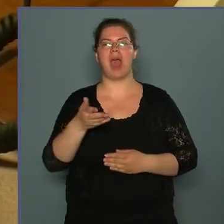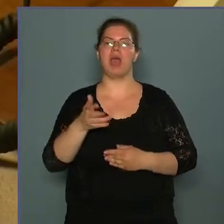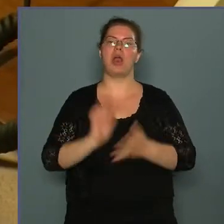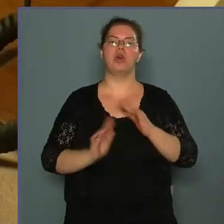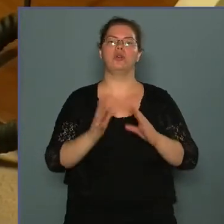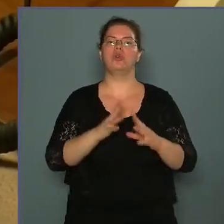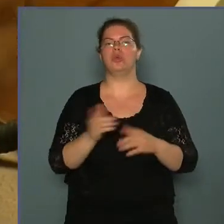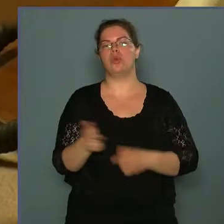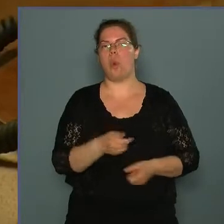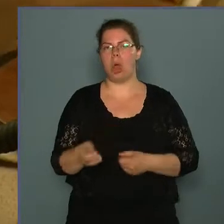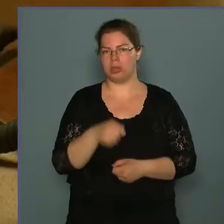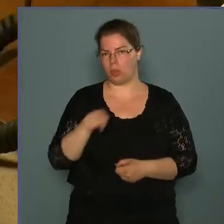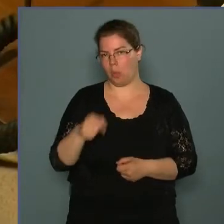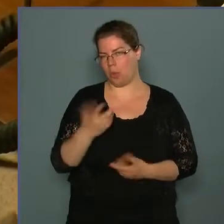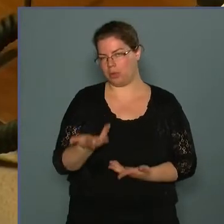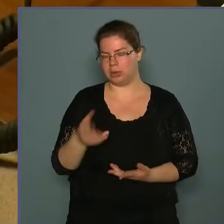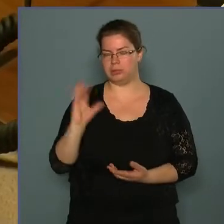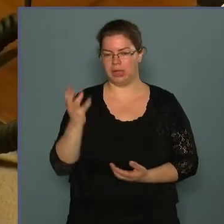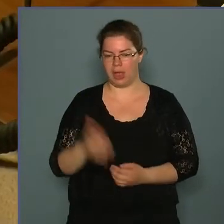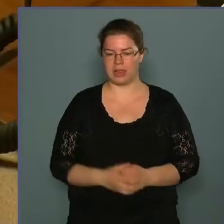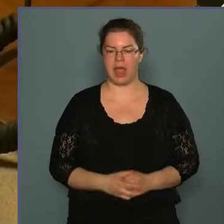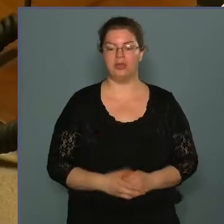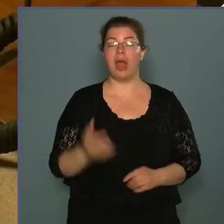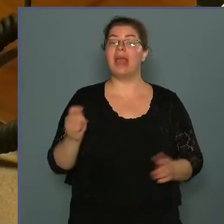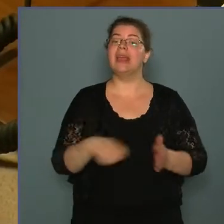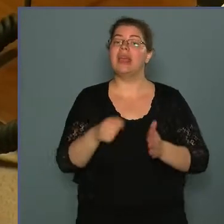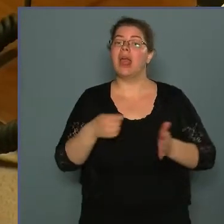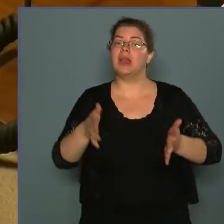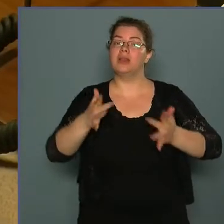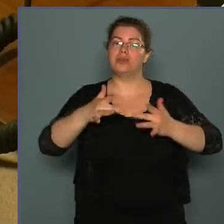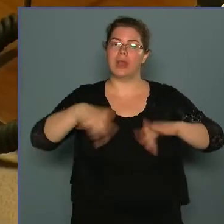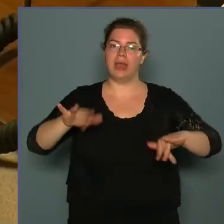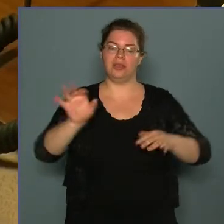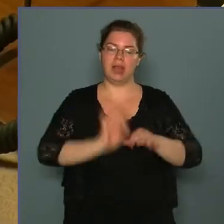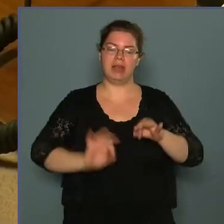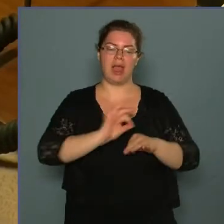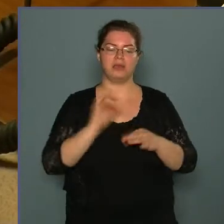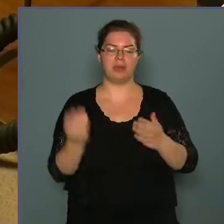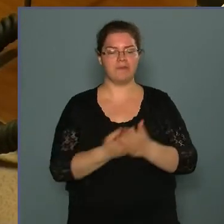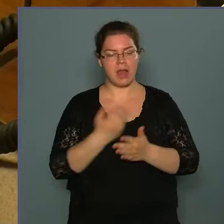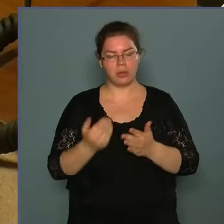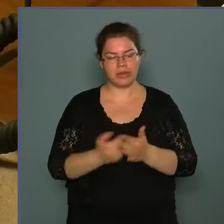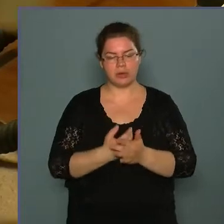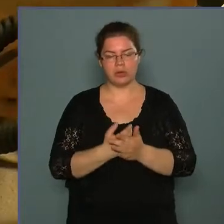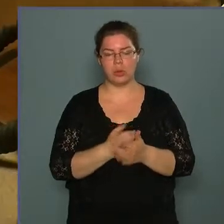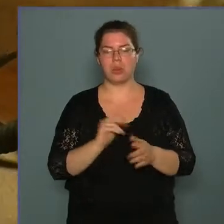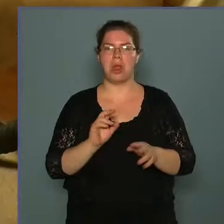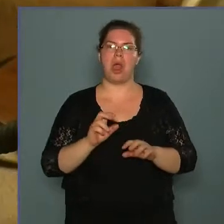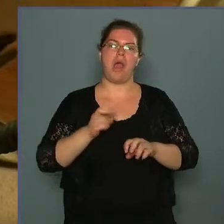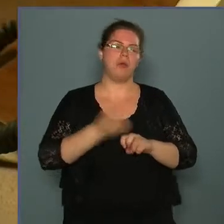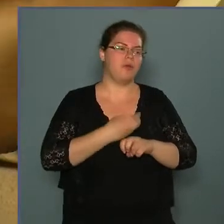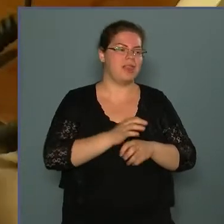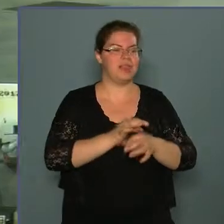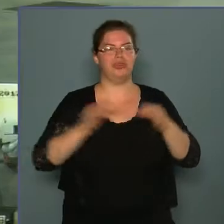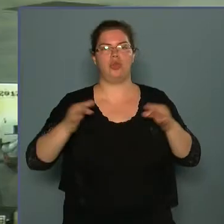riasztást egy központból. Tehát a híradós helységet teljes mértékben felújítottuk, a kövezéstől